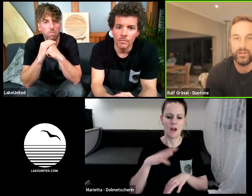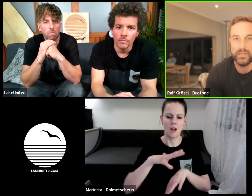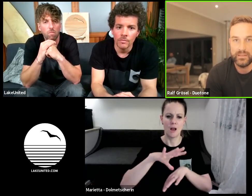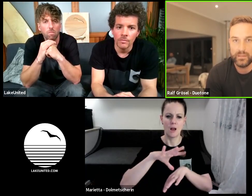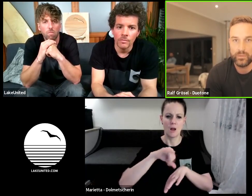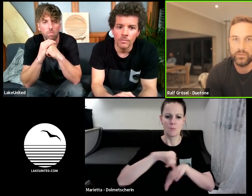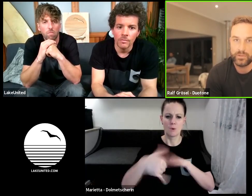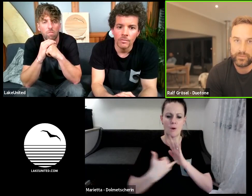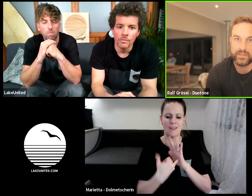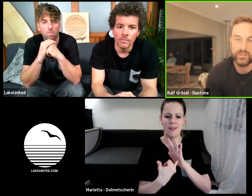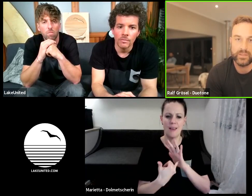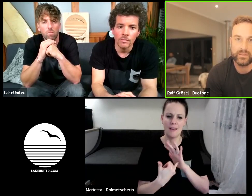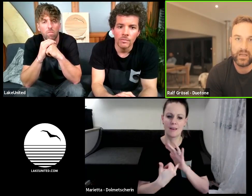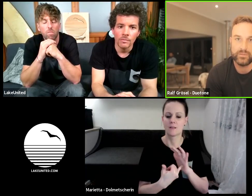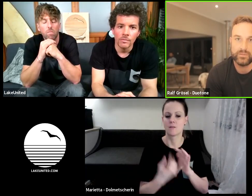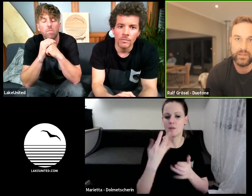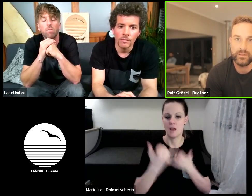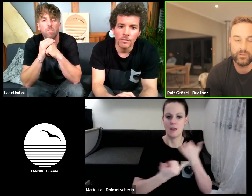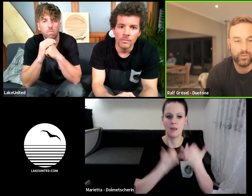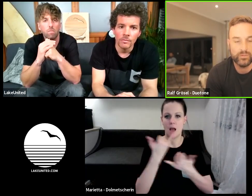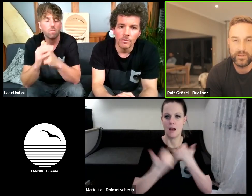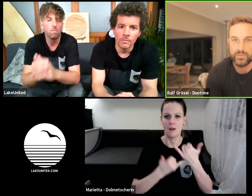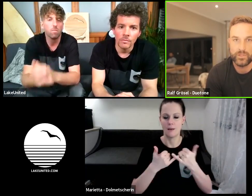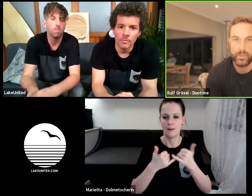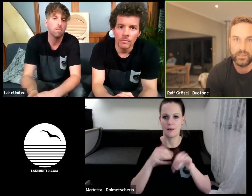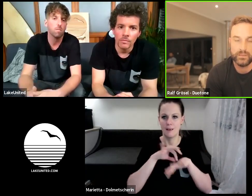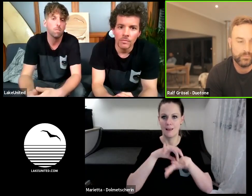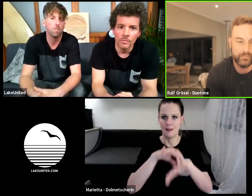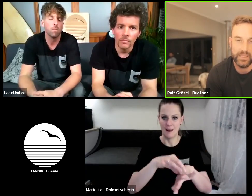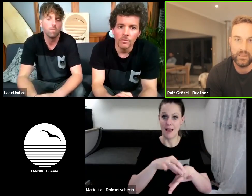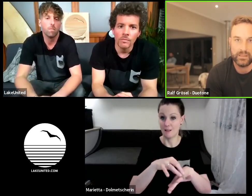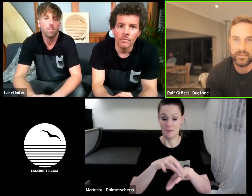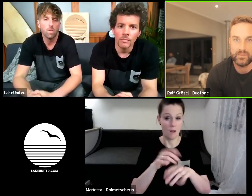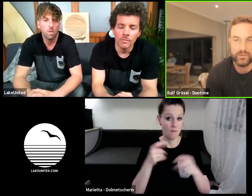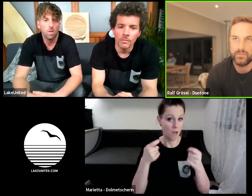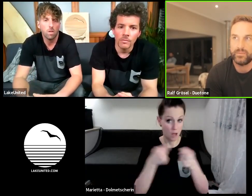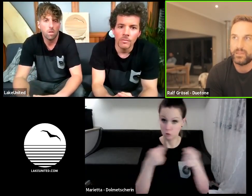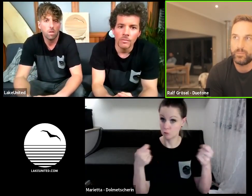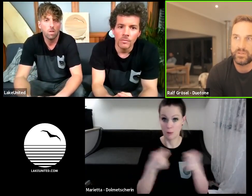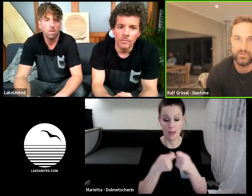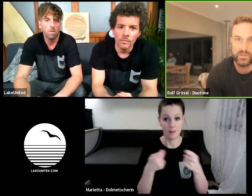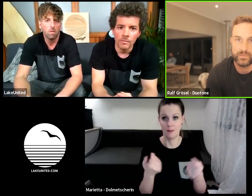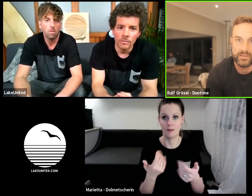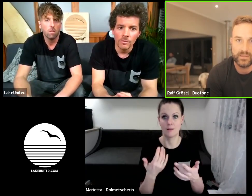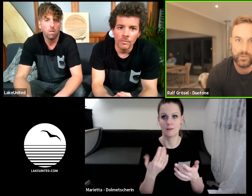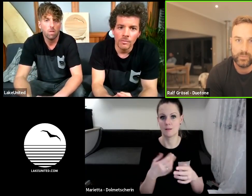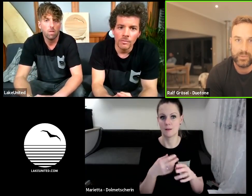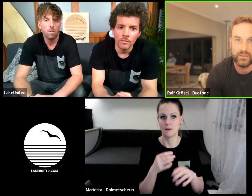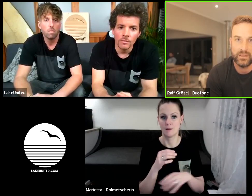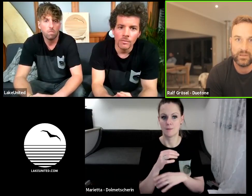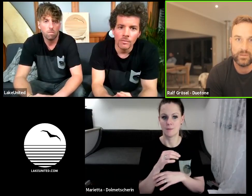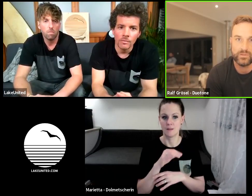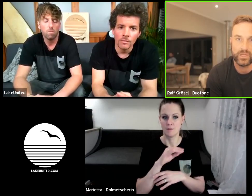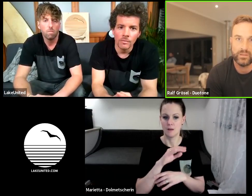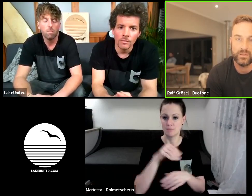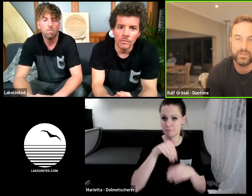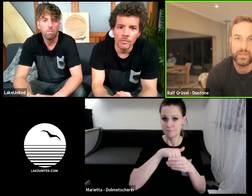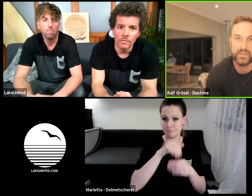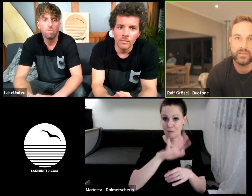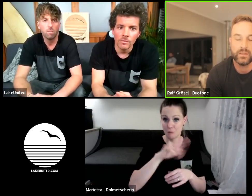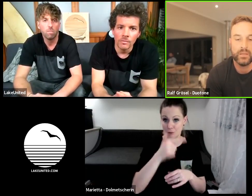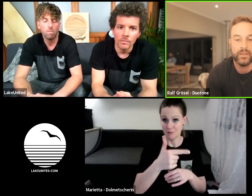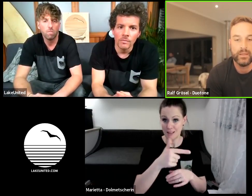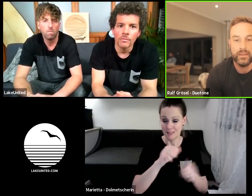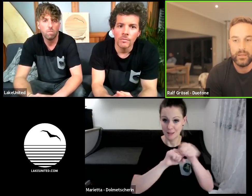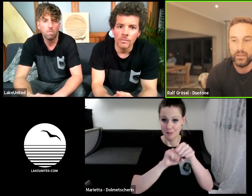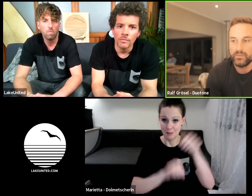und Validierung von flexiblen Drahtflächen, unfassbar spannend, mega, ich glaube, da sind 25 Diplomarbeiten irgendwie draußen entstanden aus dem